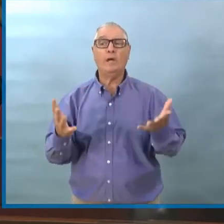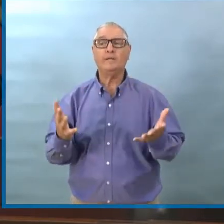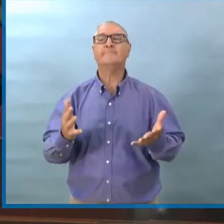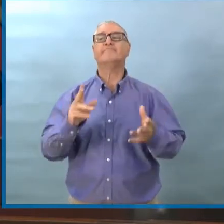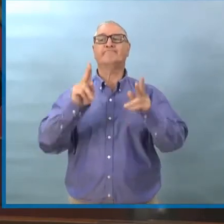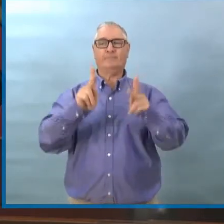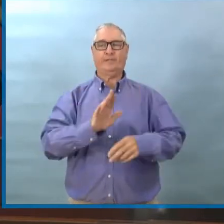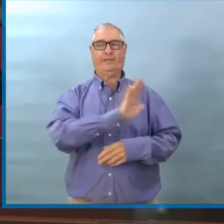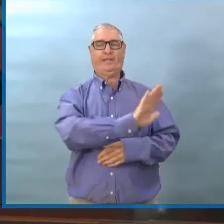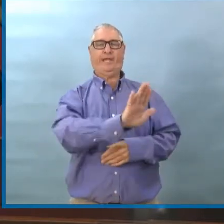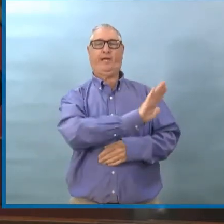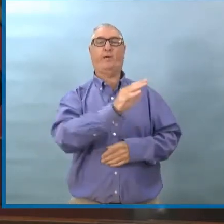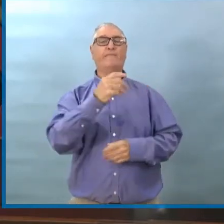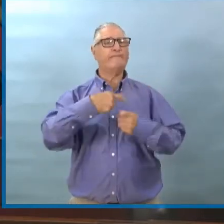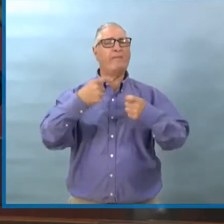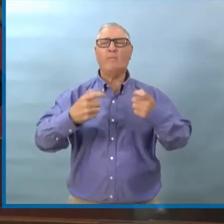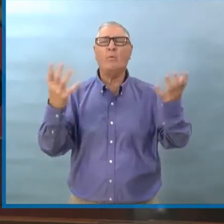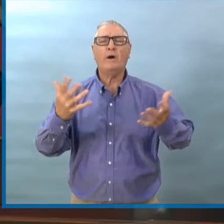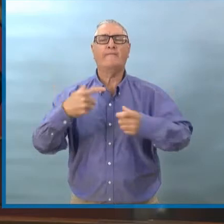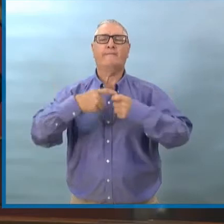hors Canada.